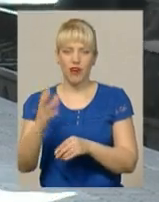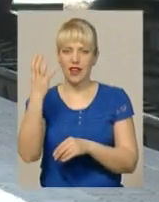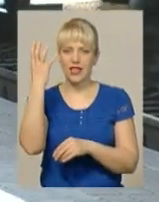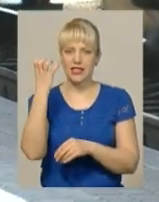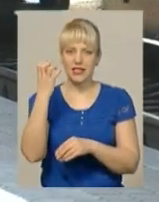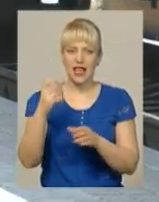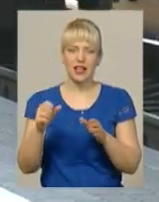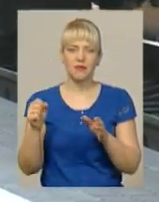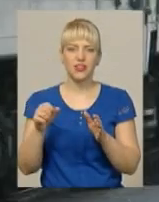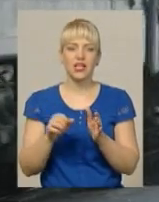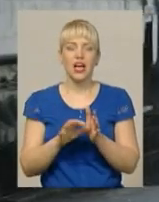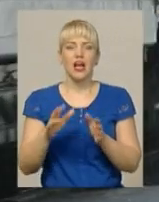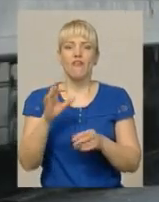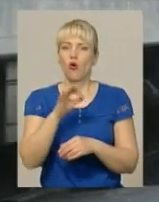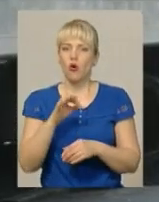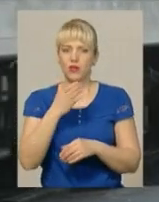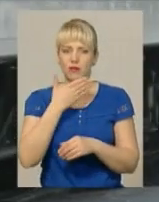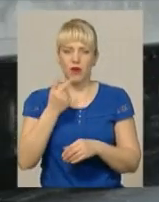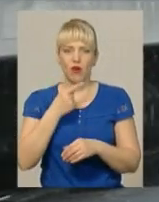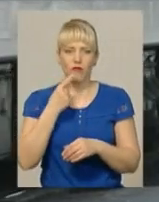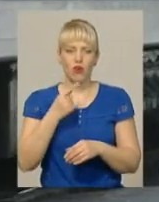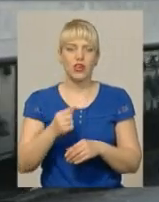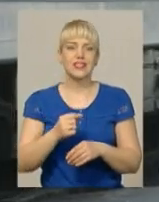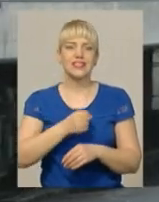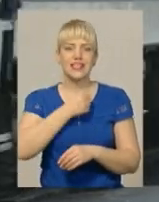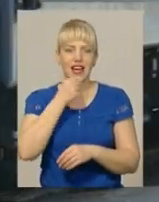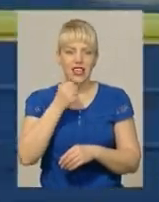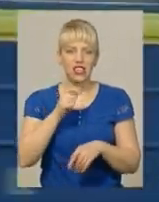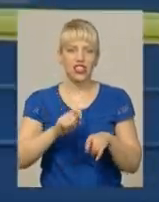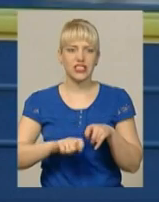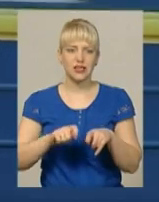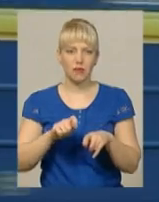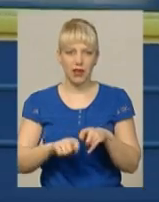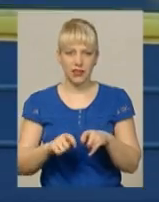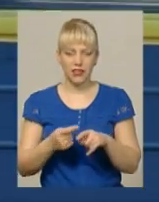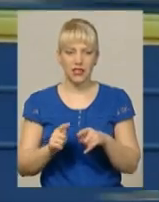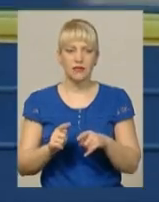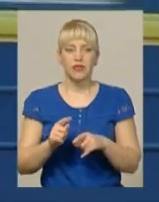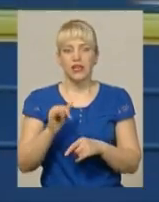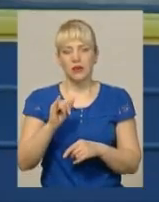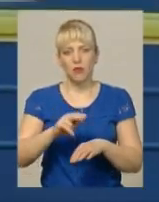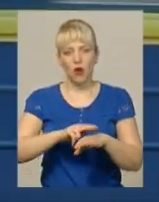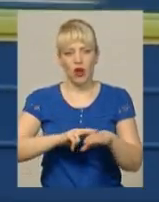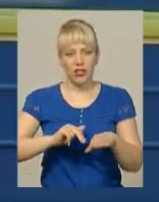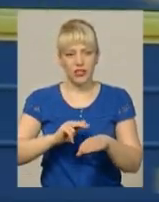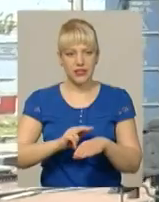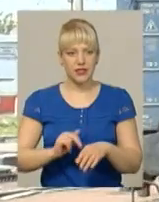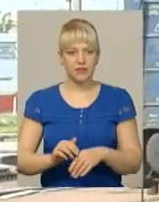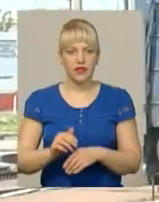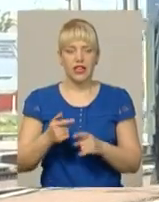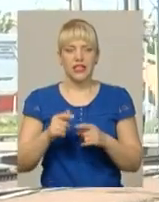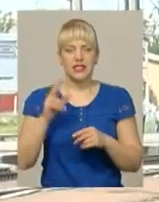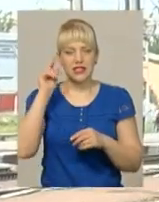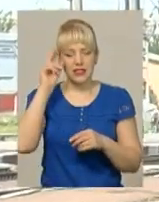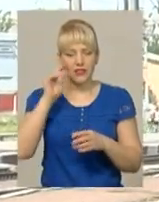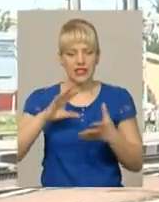поліцейській області не ведуть, каже старший інспектор з особливих дорожень управління ювенальної превенції обласної поліції Марія Баранюк. Цифри